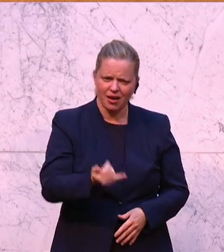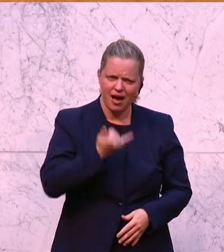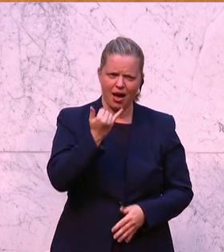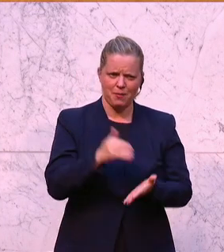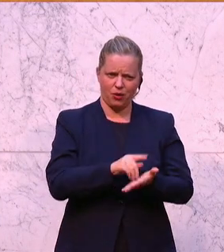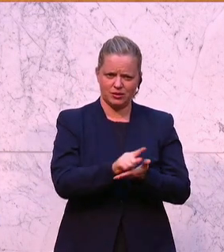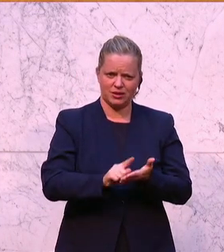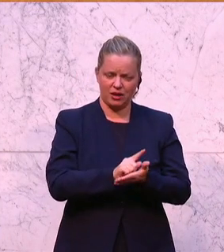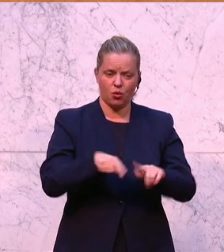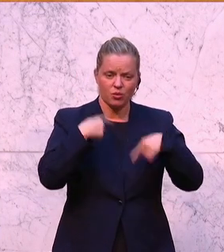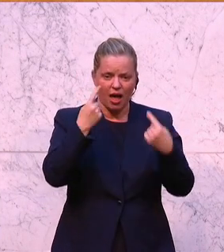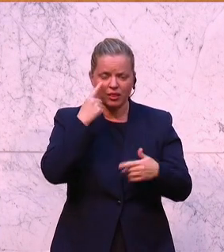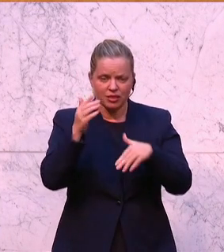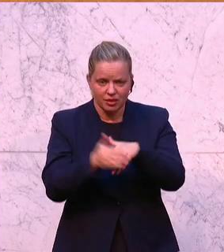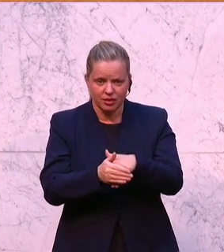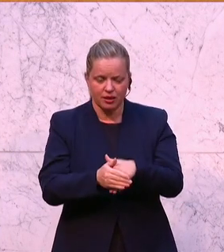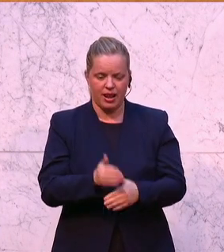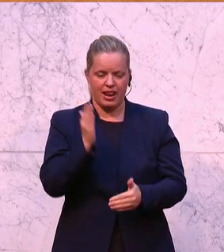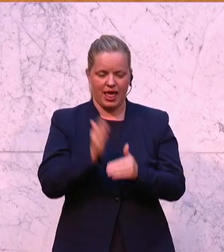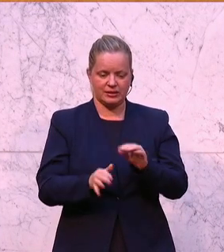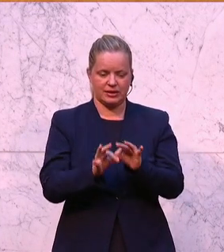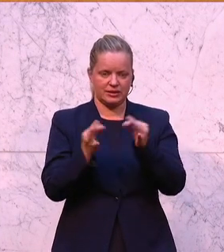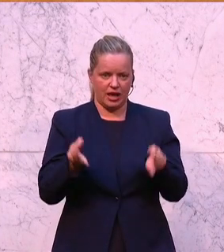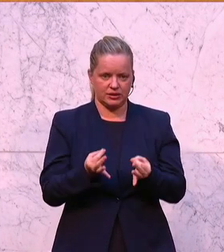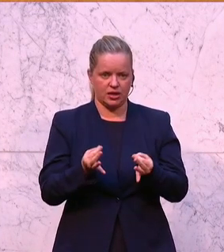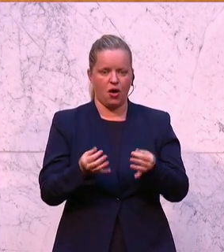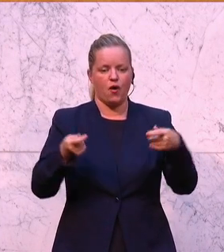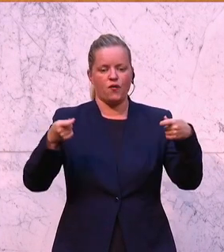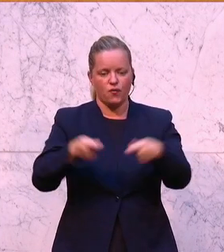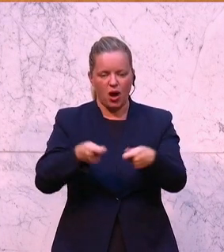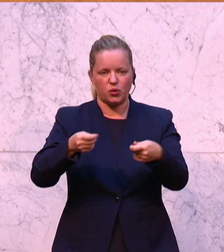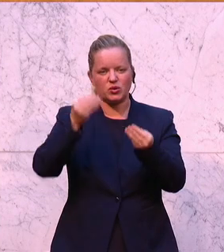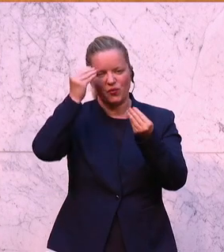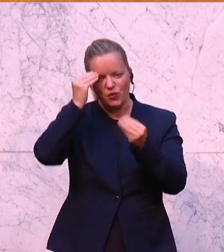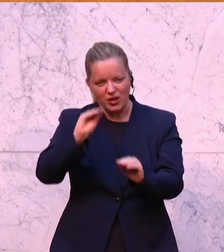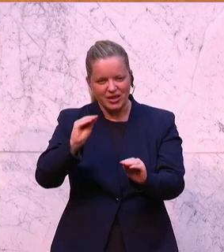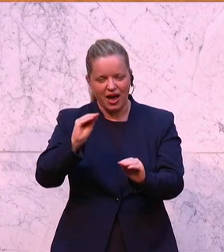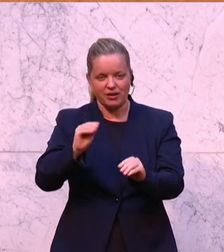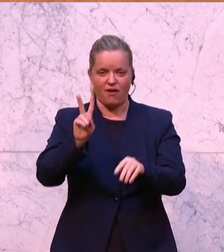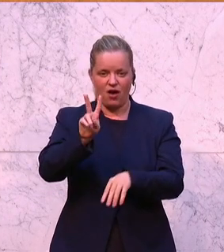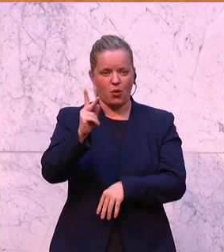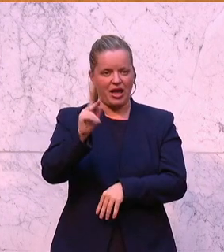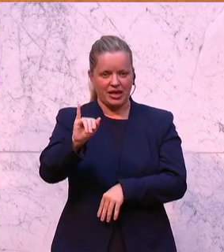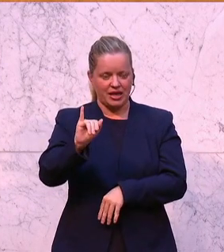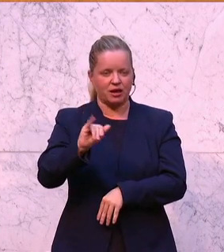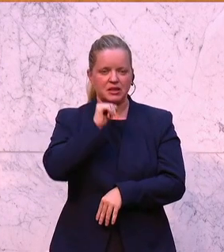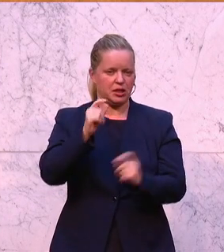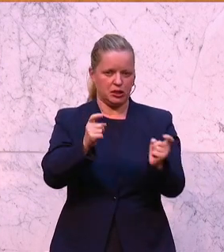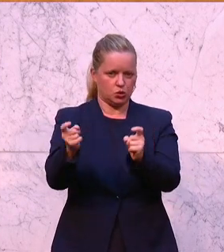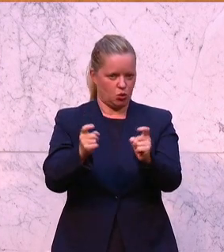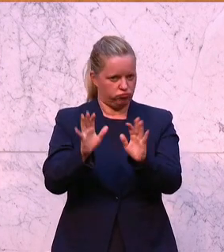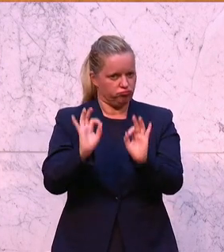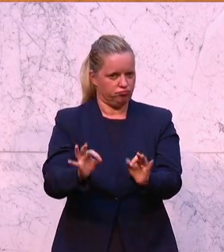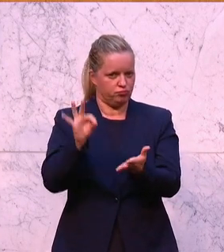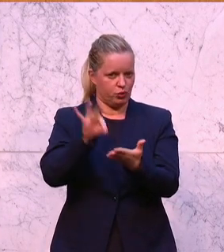festgestellt, im letzten Satz, die Förderungswürdigkeit des VOKI wird nicht in Frage gestellt. Punkt. Das bedeutet,